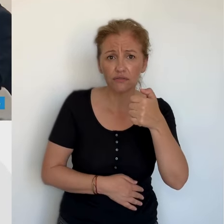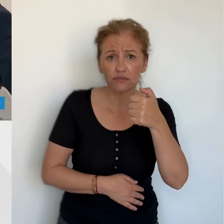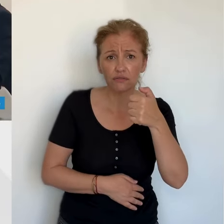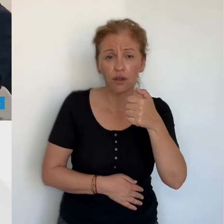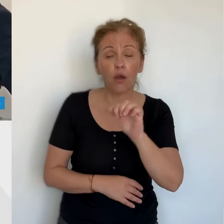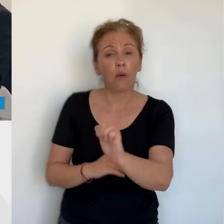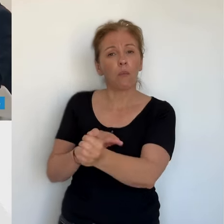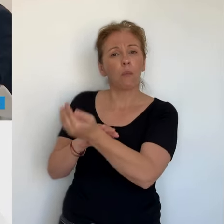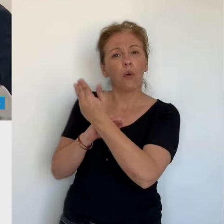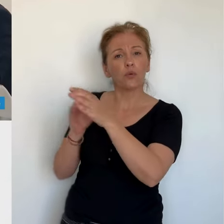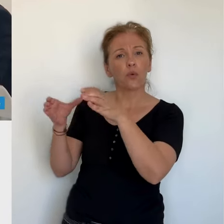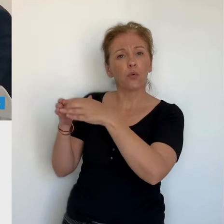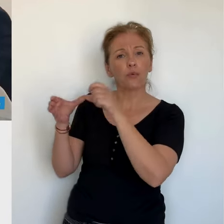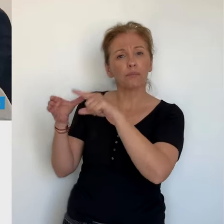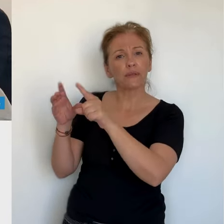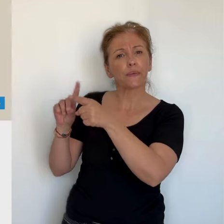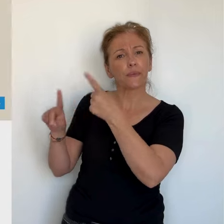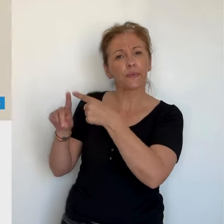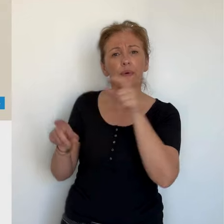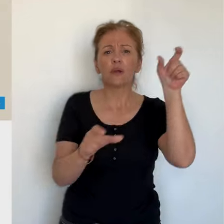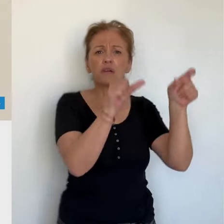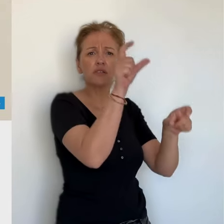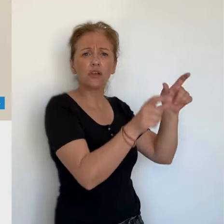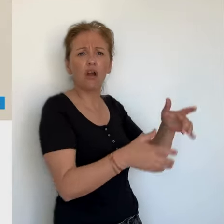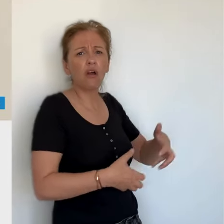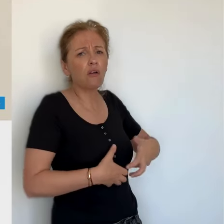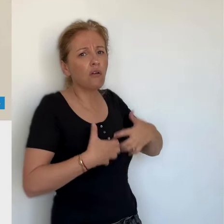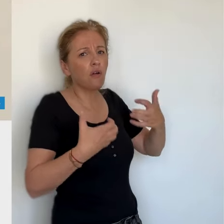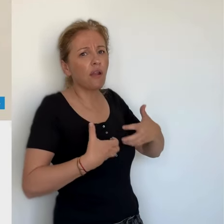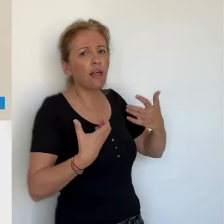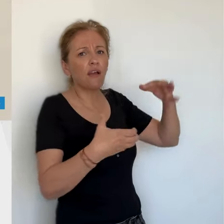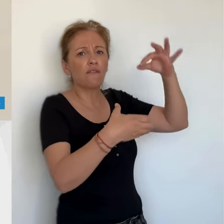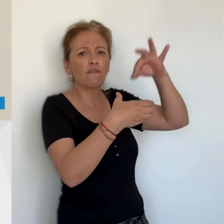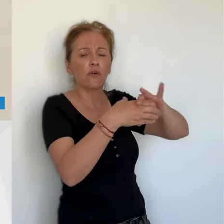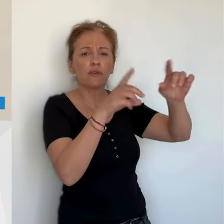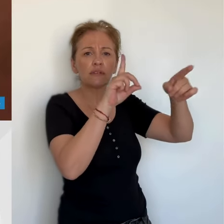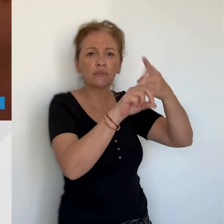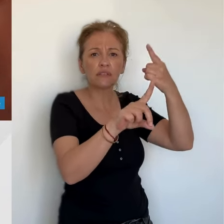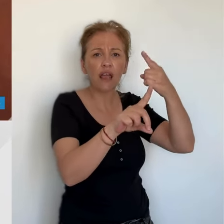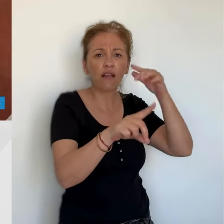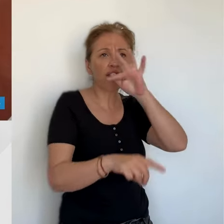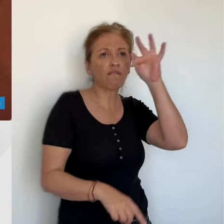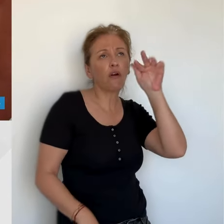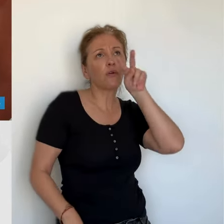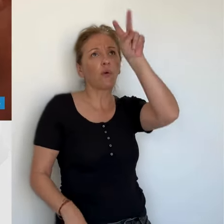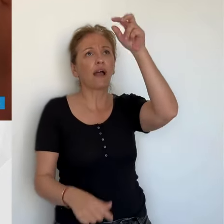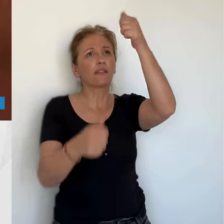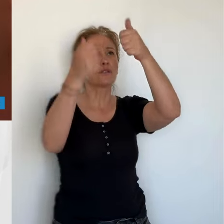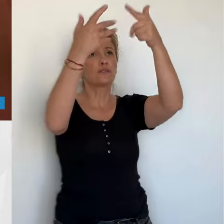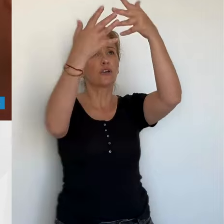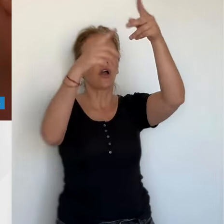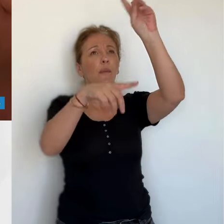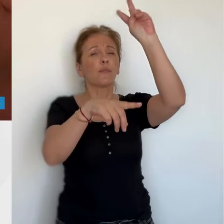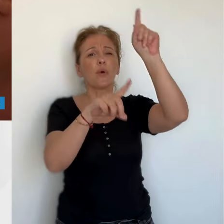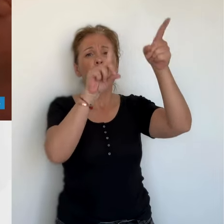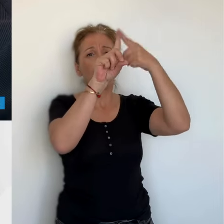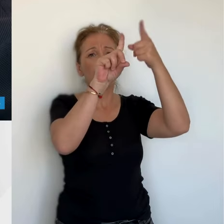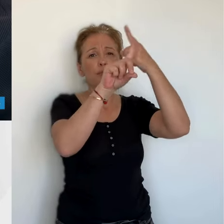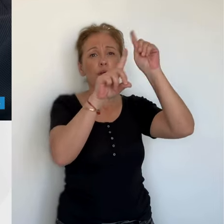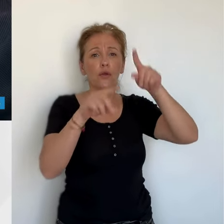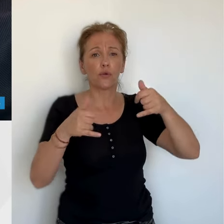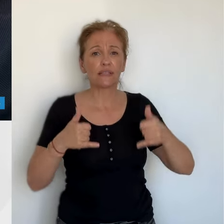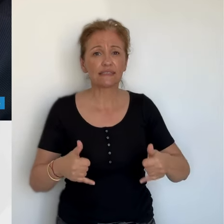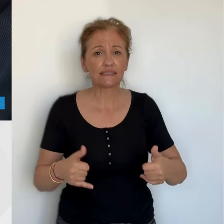Marchal, Sylvie Jouard et Ariane Quarène, sont d'illustres inconnus, même pas natifs de l'île. C'est dire le poids de l'étiquette, la